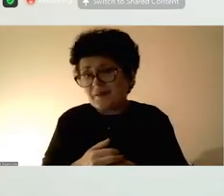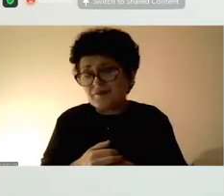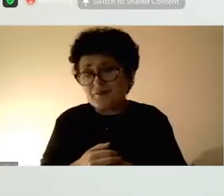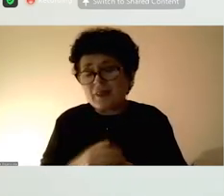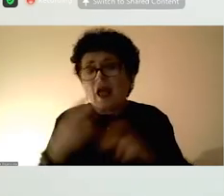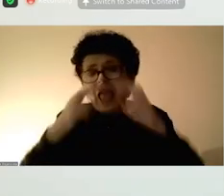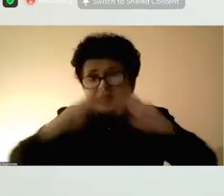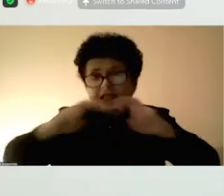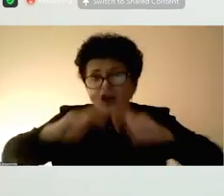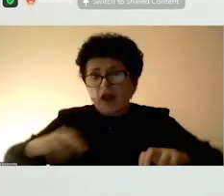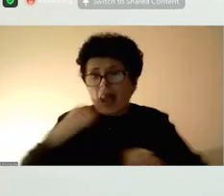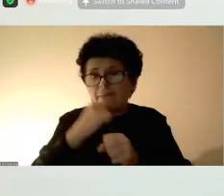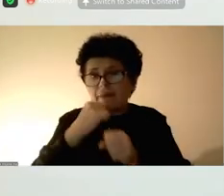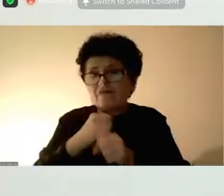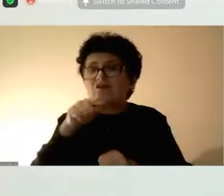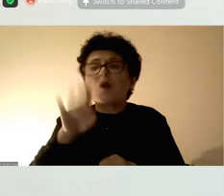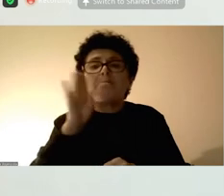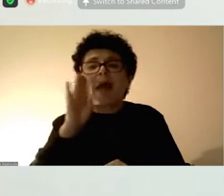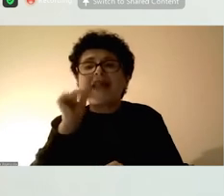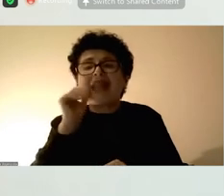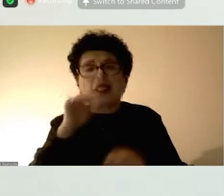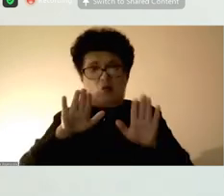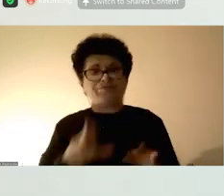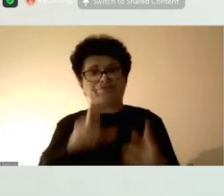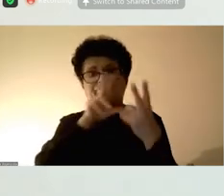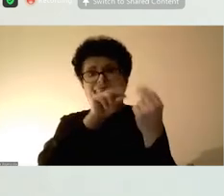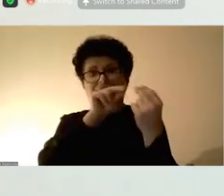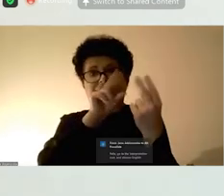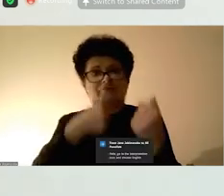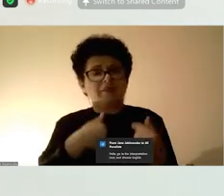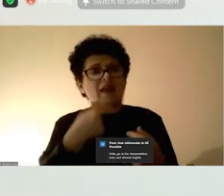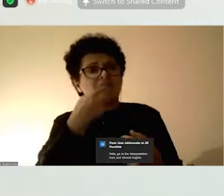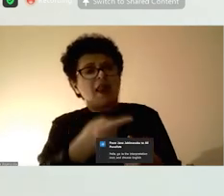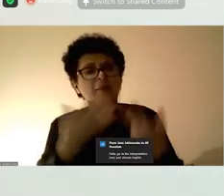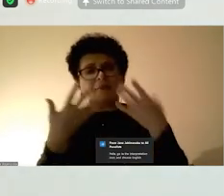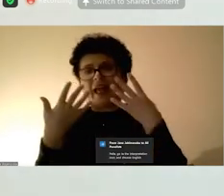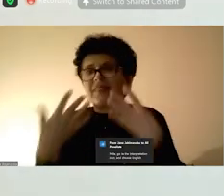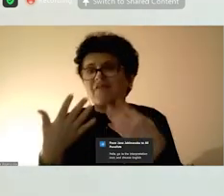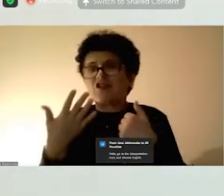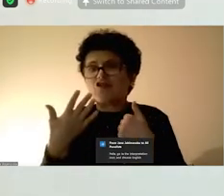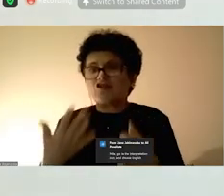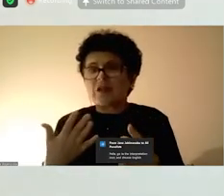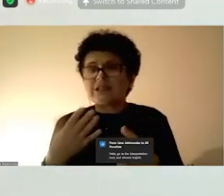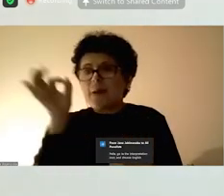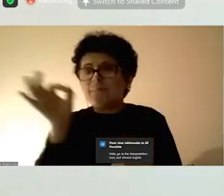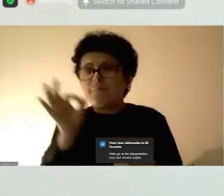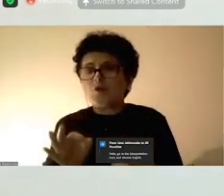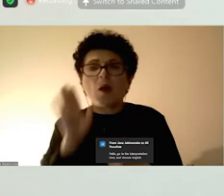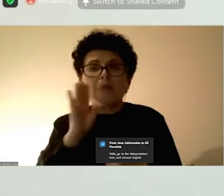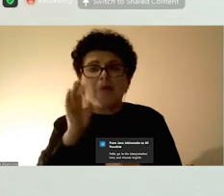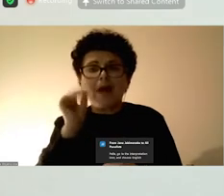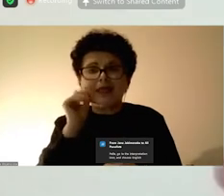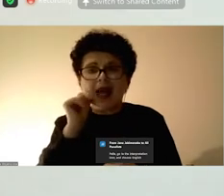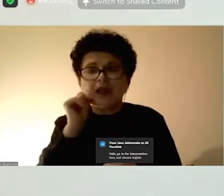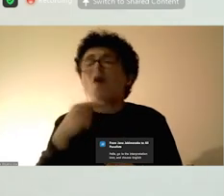Истражувањето кое го направивме со родителите зборува дека 96% од родителите се за